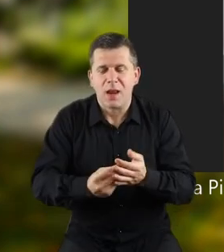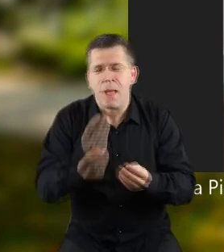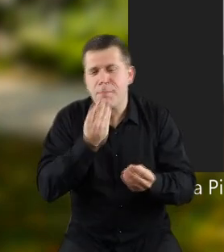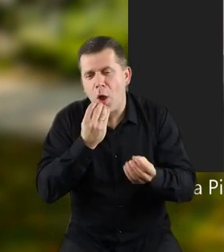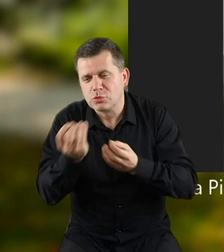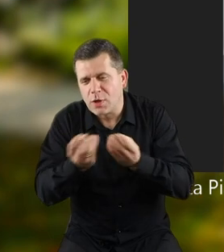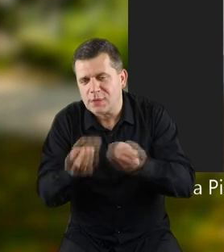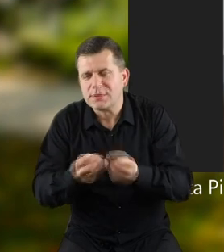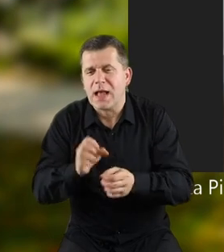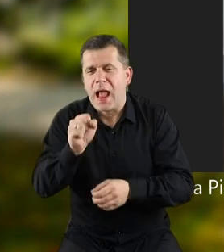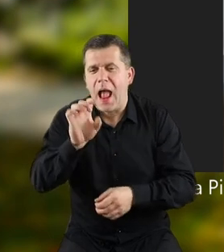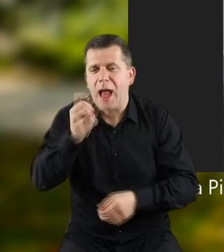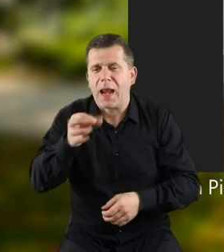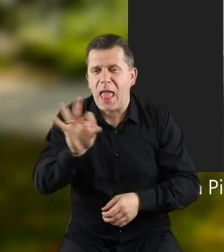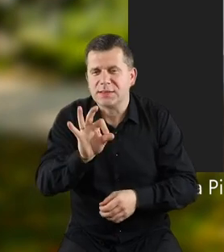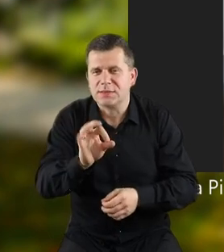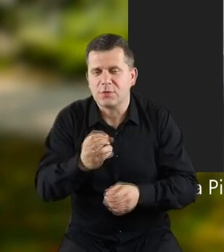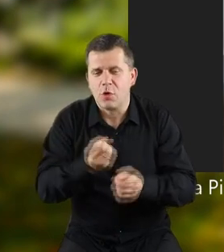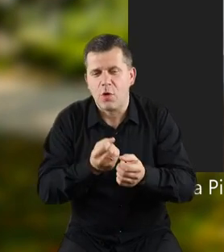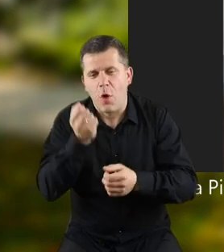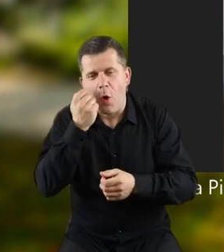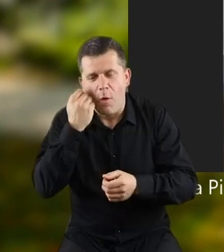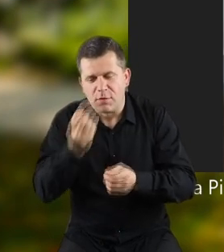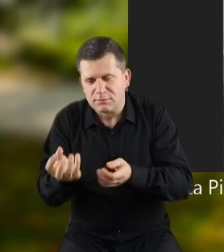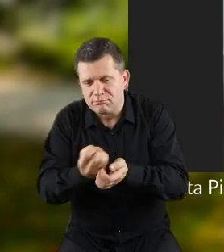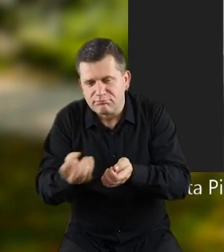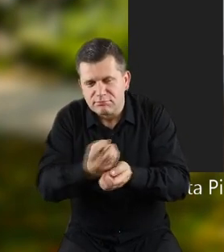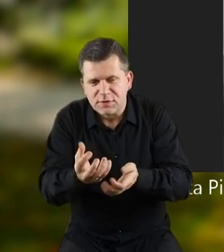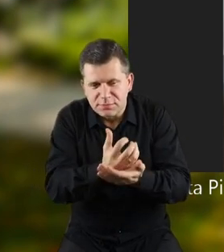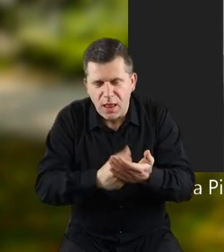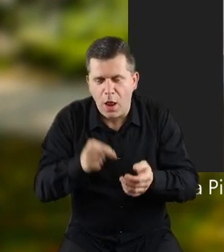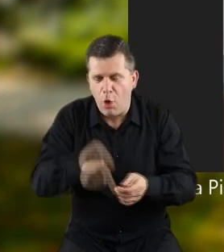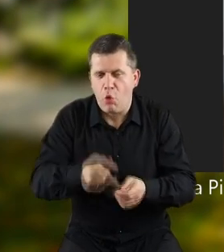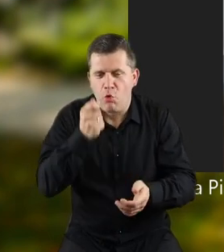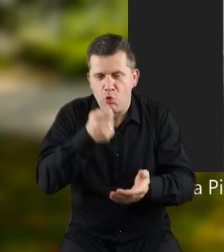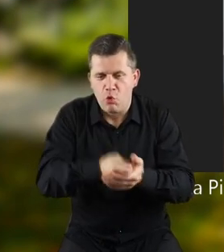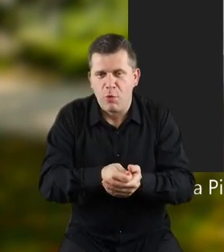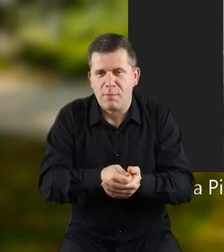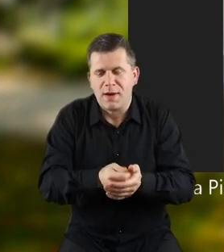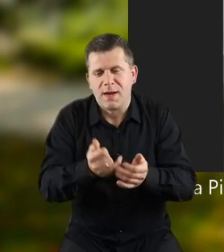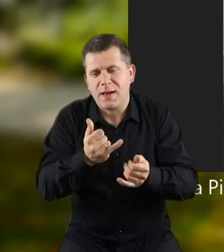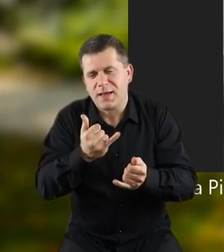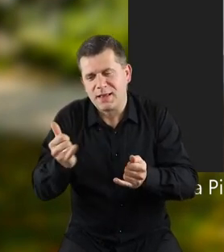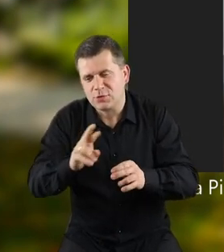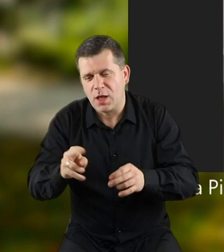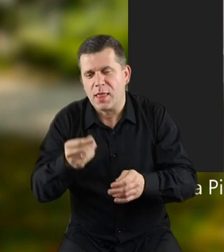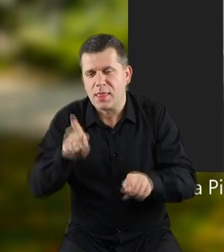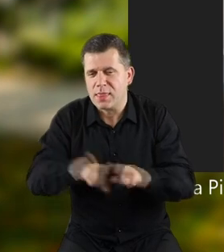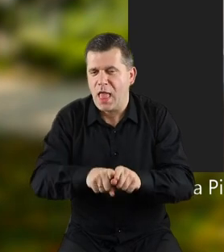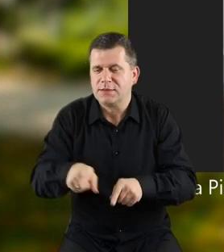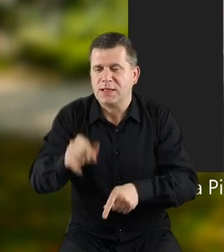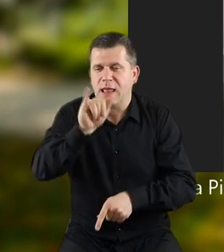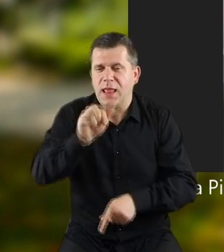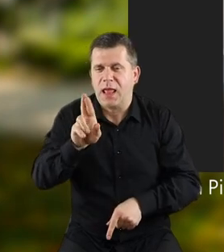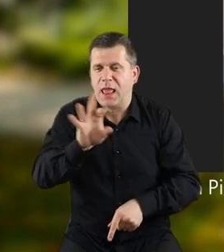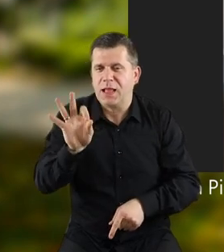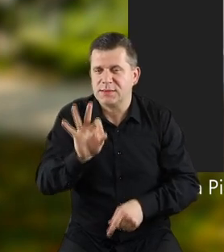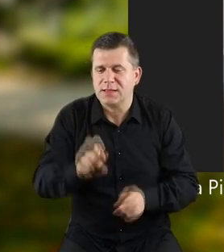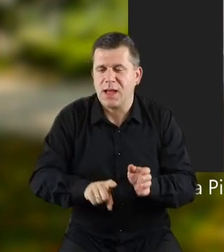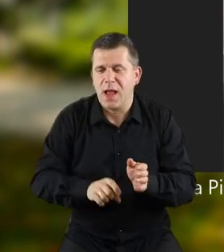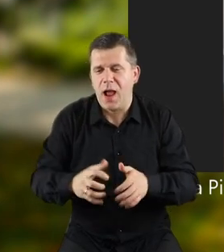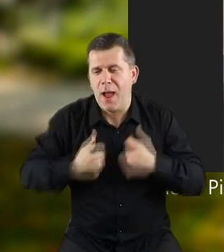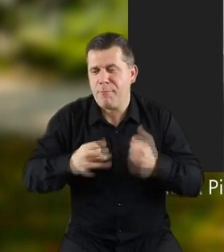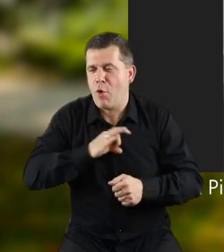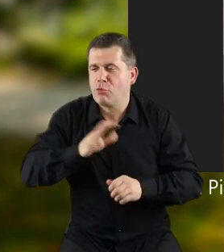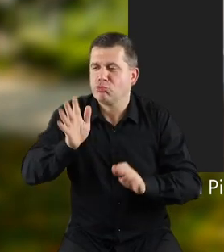zbierałam porzeczki, agres i kupowałam, słuchajcie, no oprócz innych rzeczy, kupowałam właśnie te iryski,